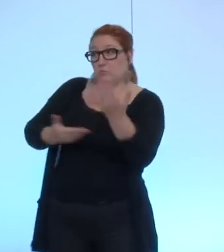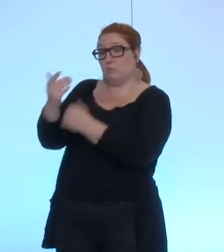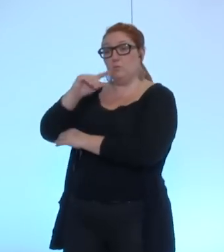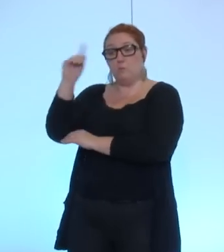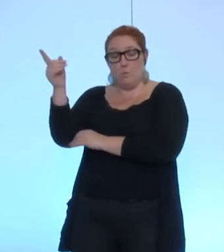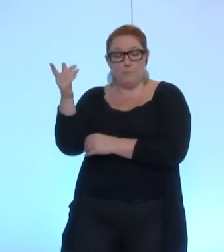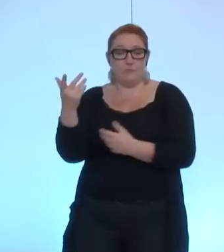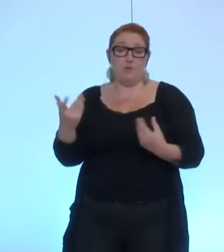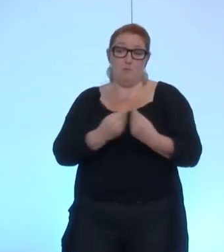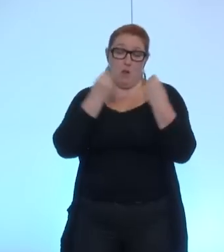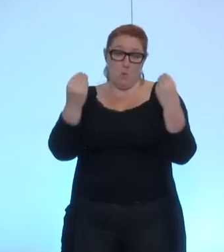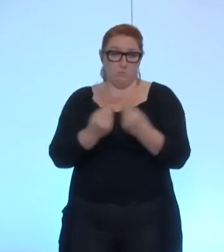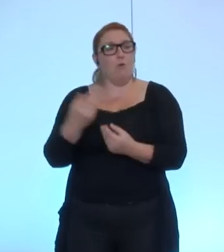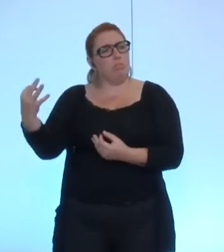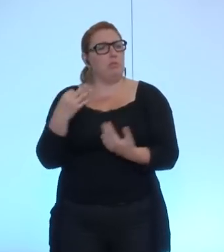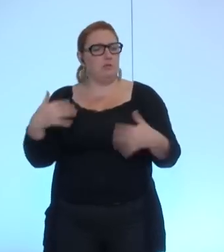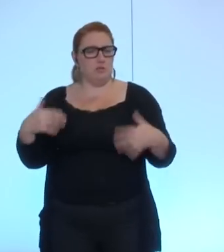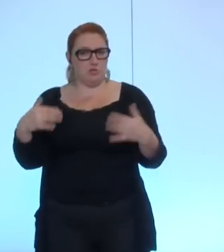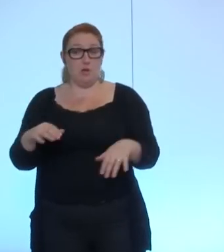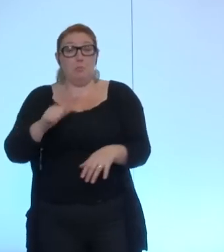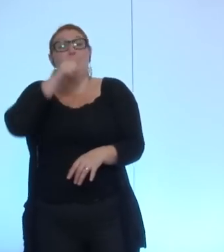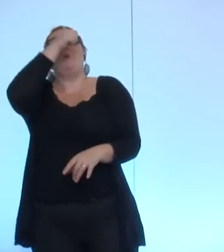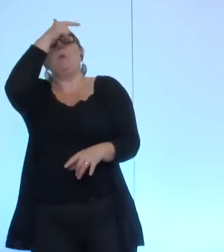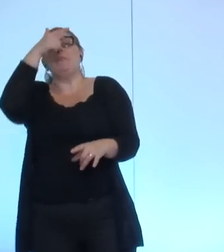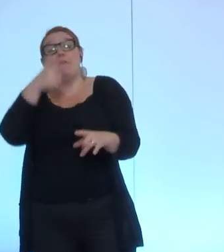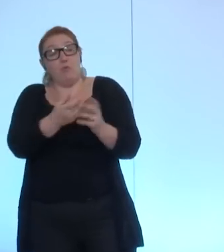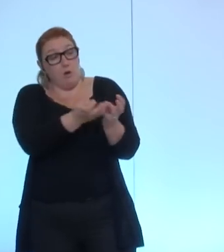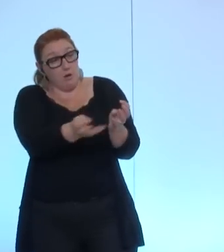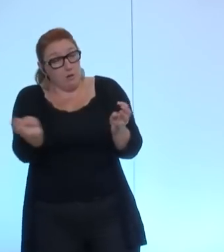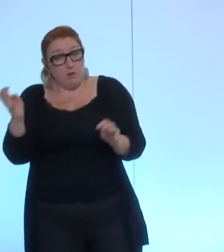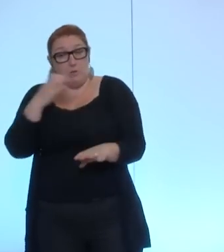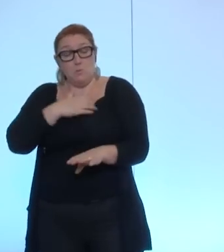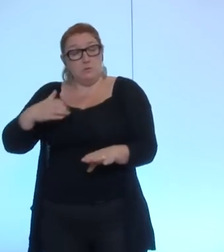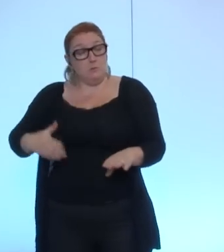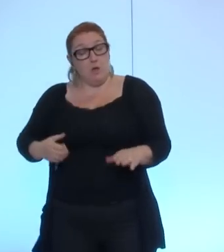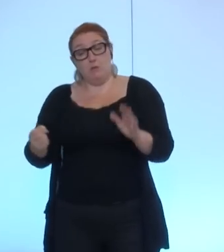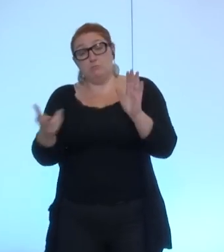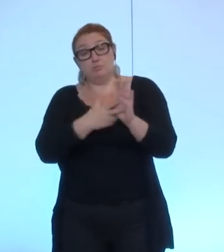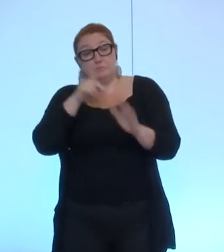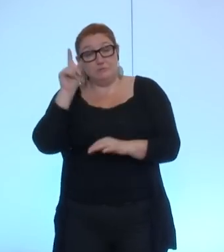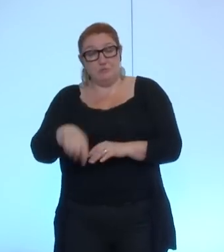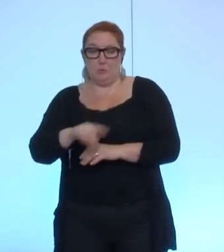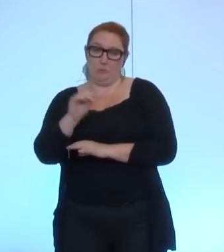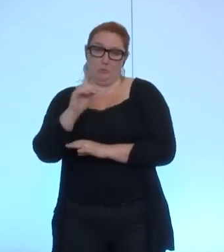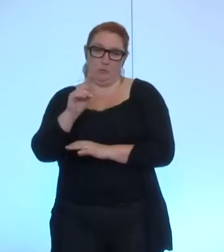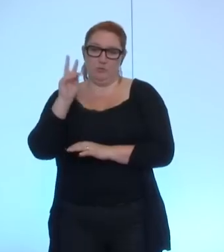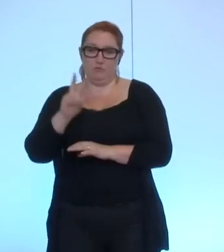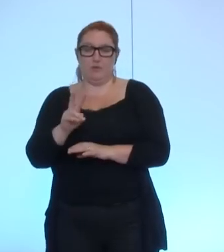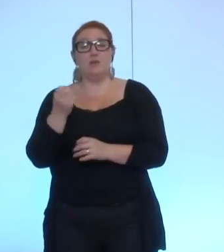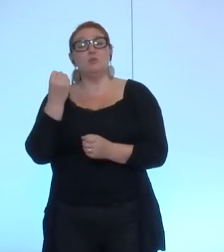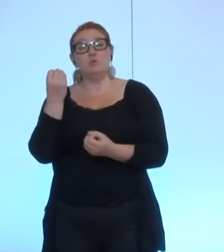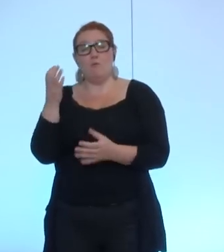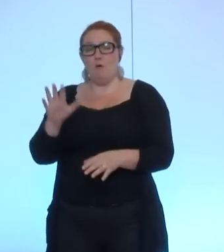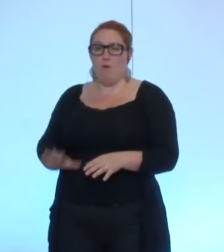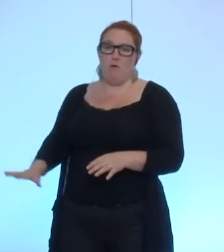cela a été rappelé ce n'est pas la première fois que notre conseil doit se prononcer sur une telle délibération cette région du monde fait bien trop souvent